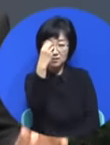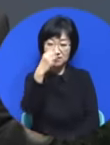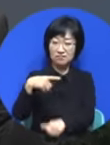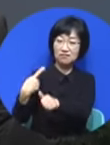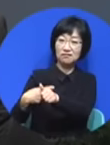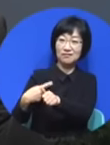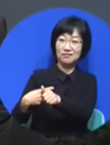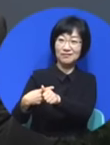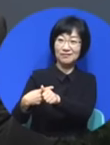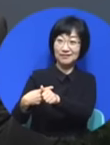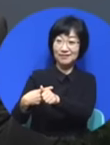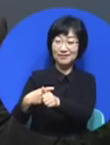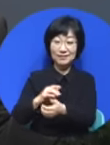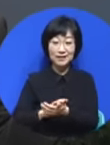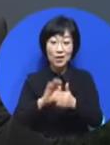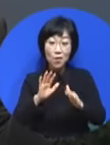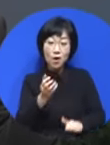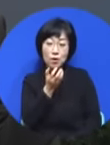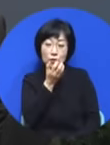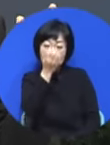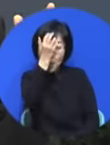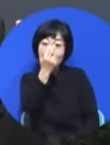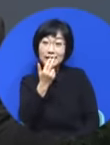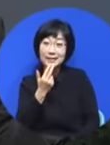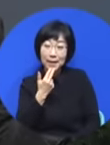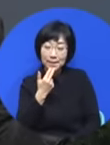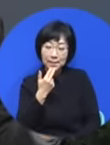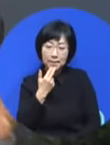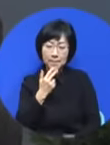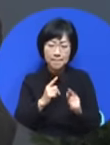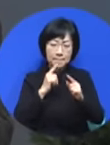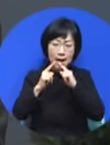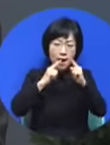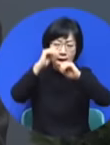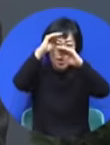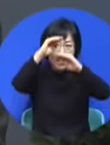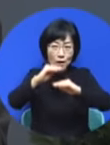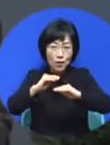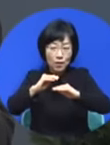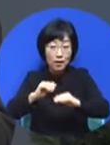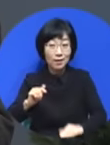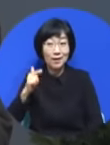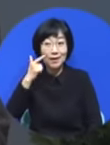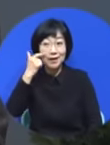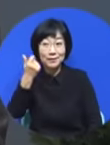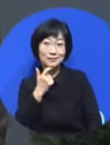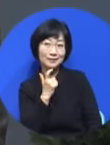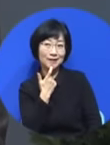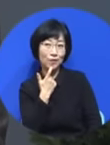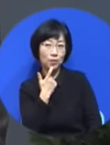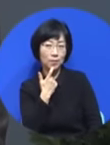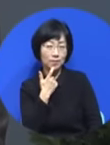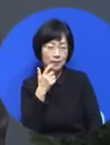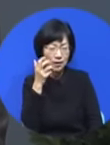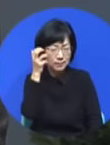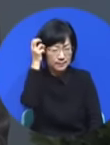요셉이 하는 말을 야곱은 마음에 두었더라.